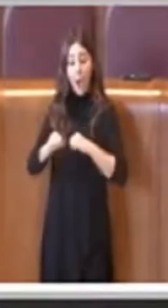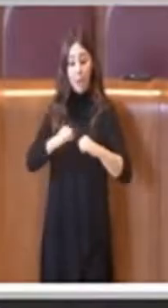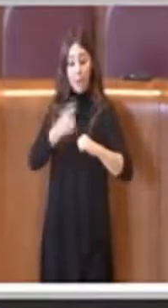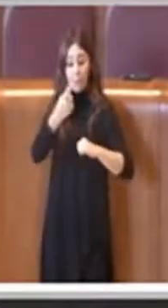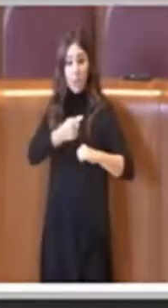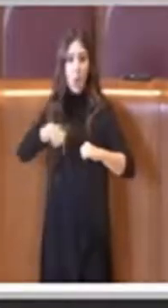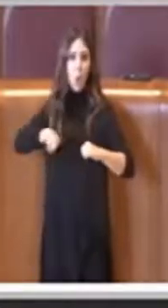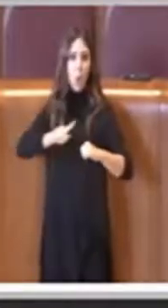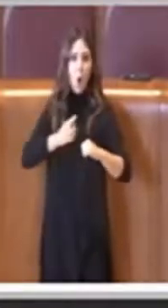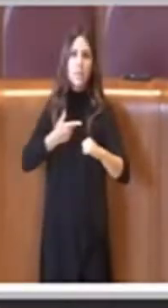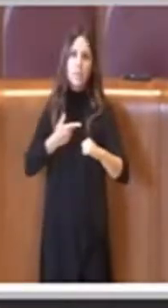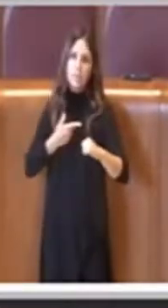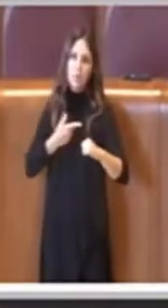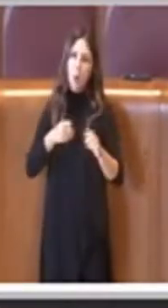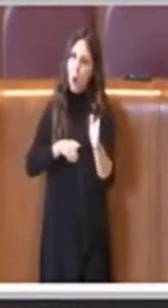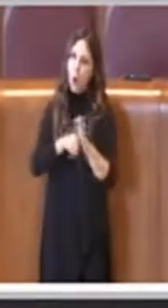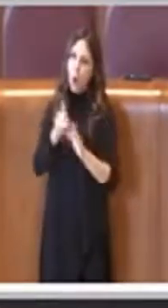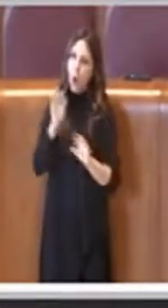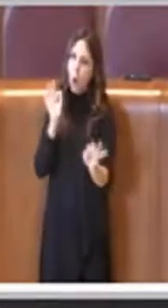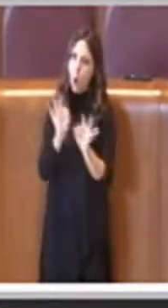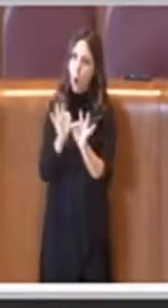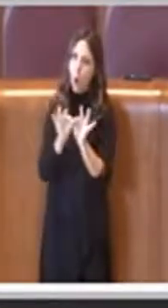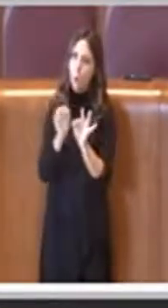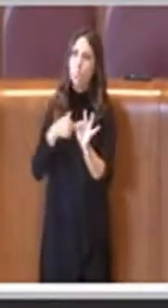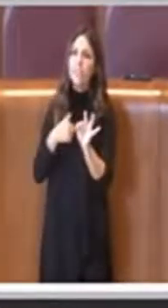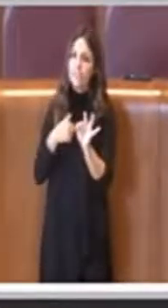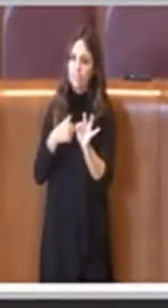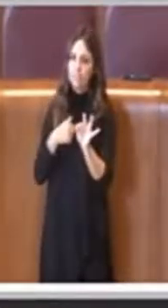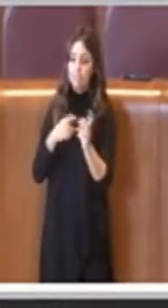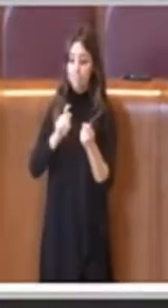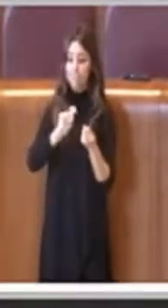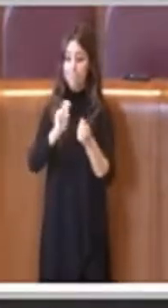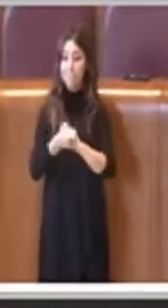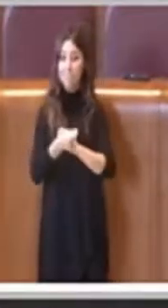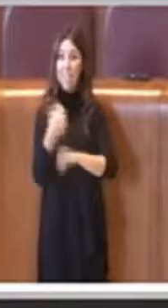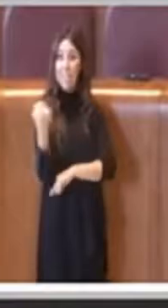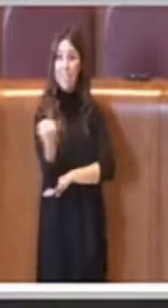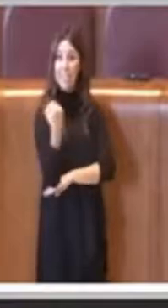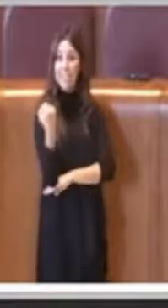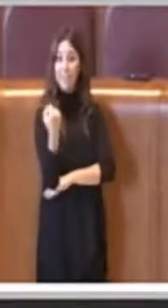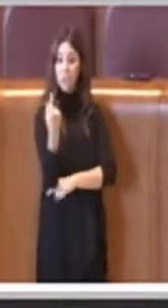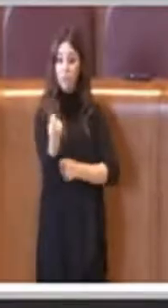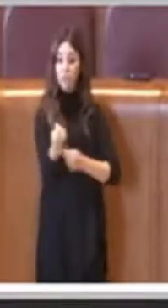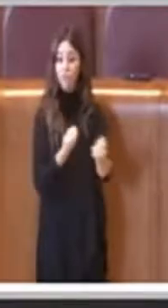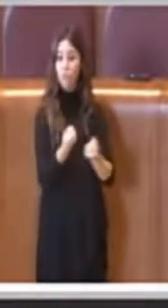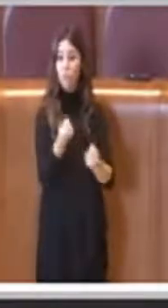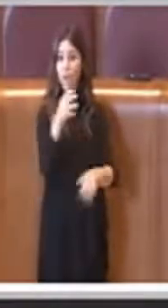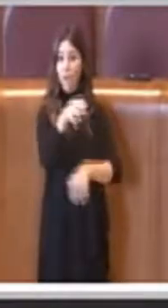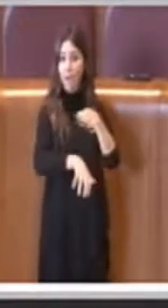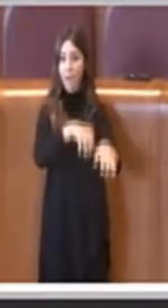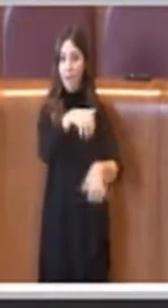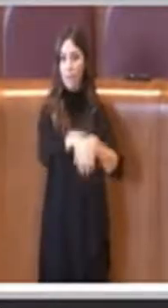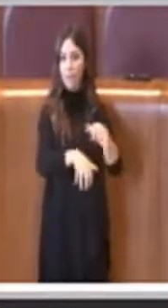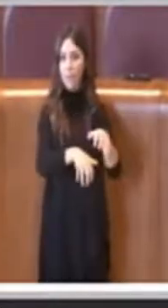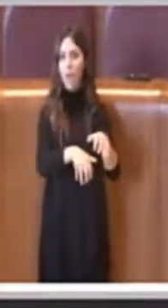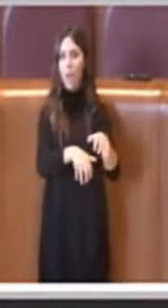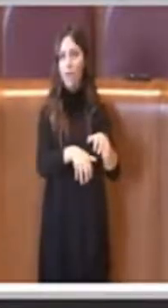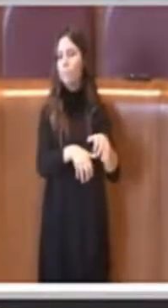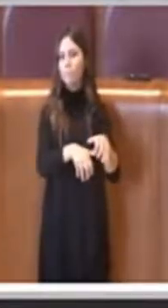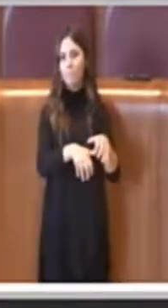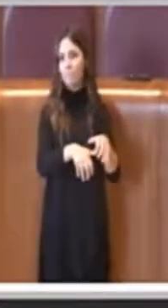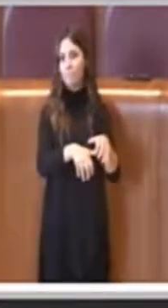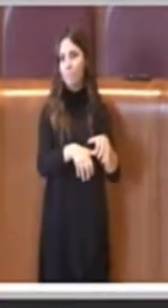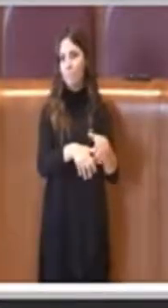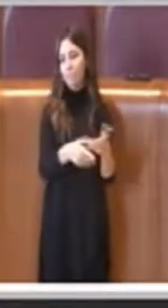a una riconversione di un servizio, quella appunto attrazione animale che comunque non può più